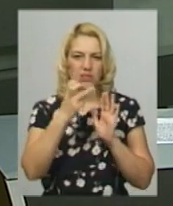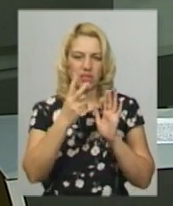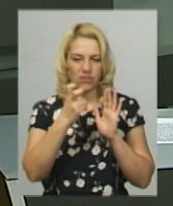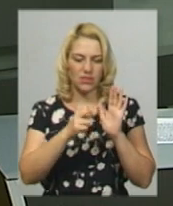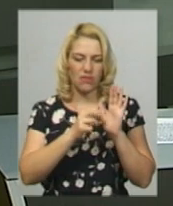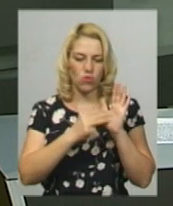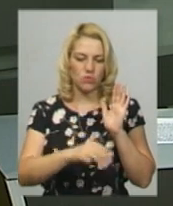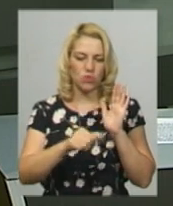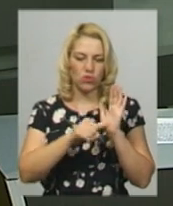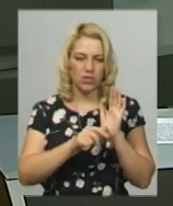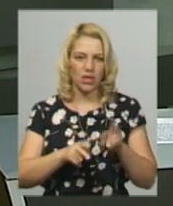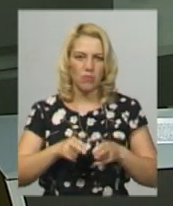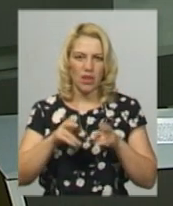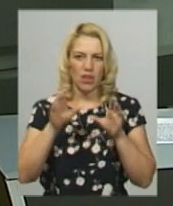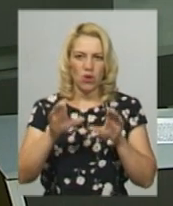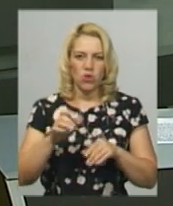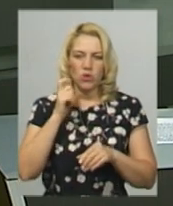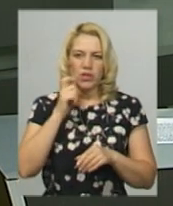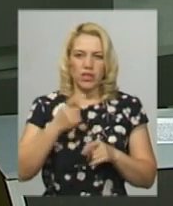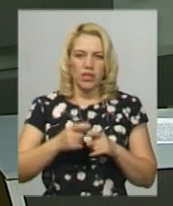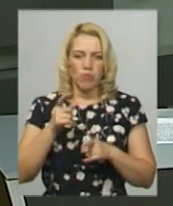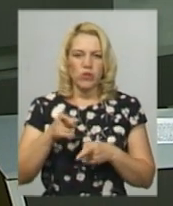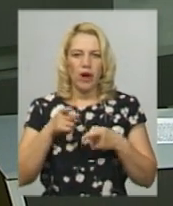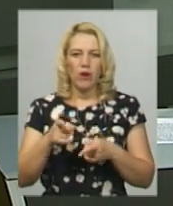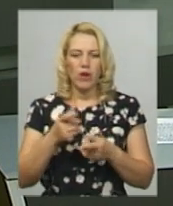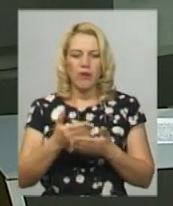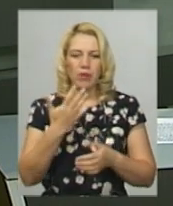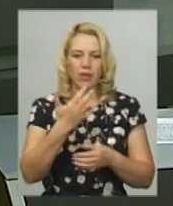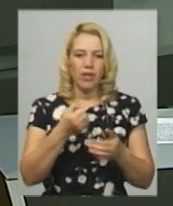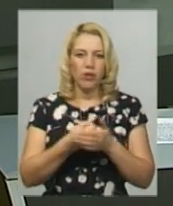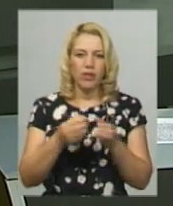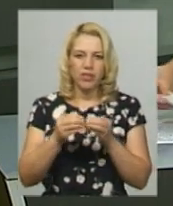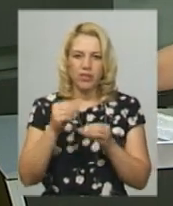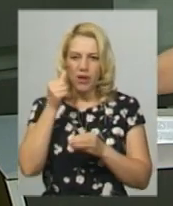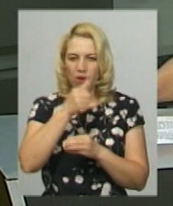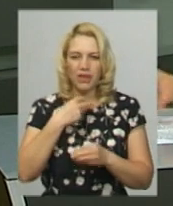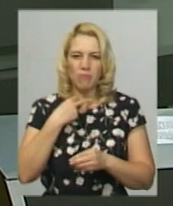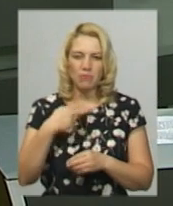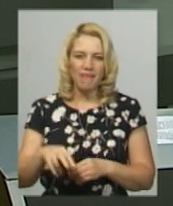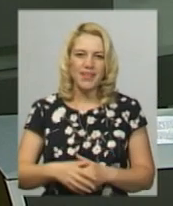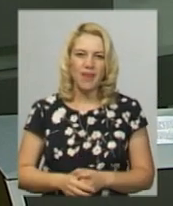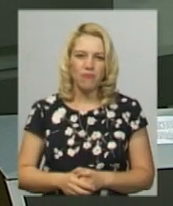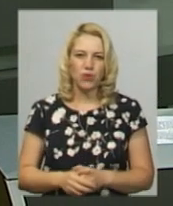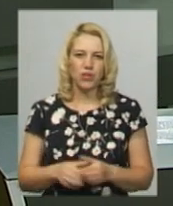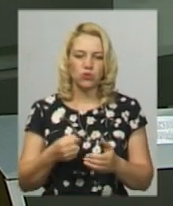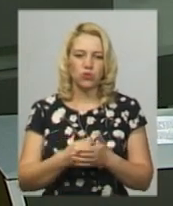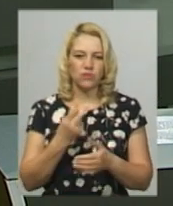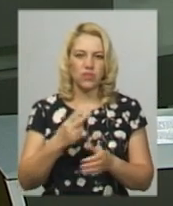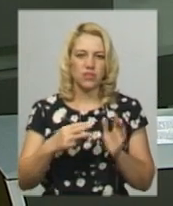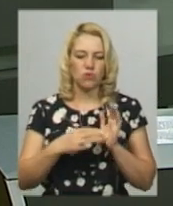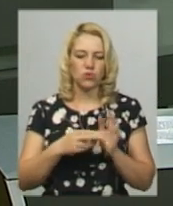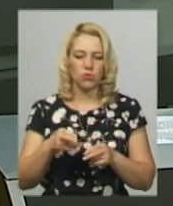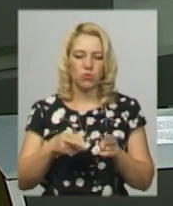Кримінального кодексу України. Йому загрожує від 5 до 10 років позбавлення волі. До 28-ї